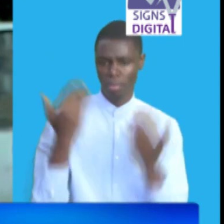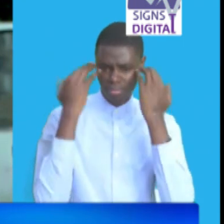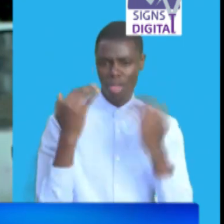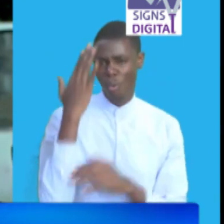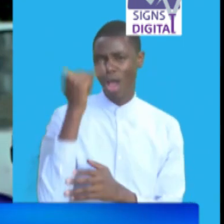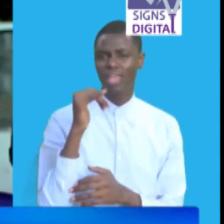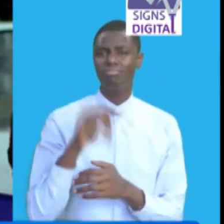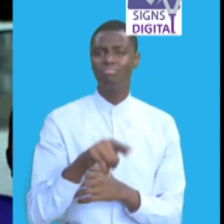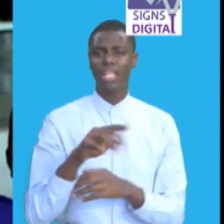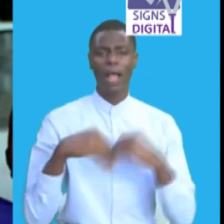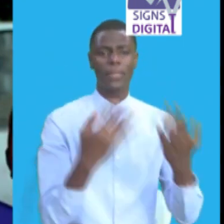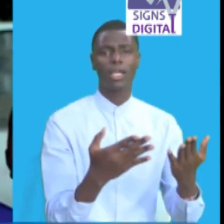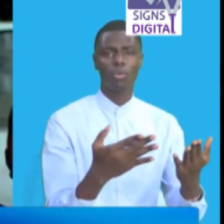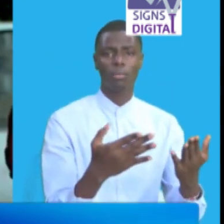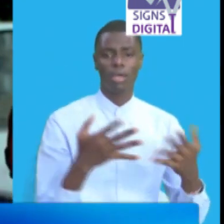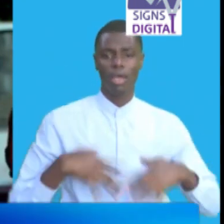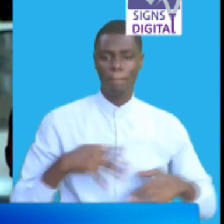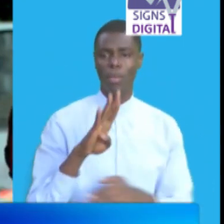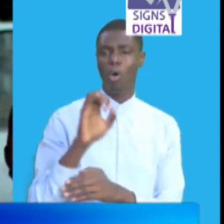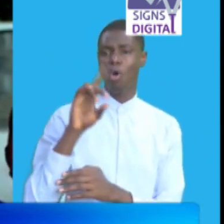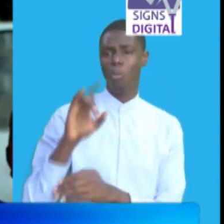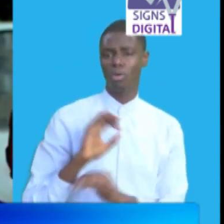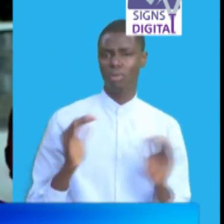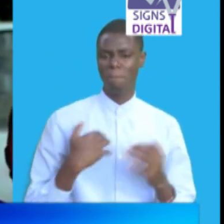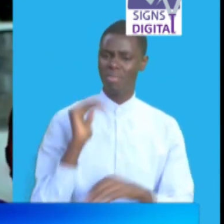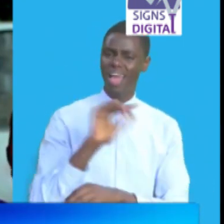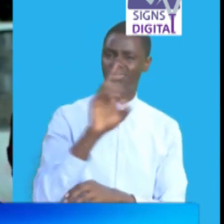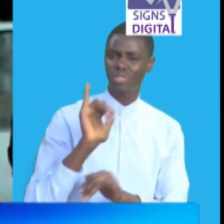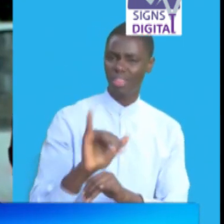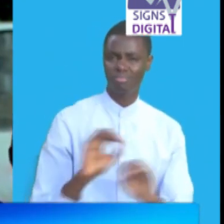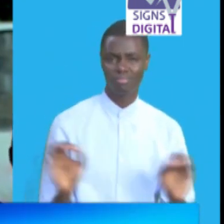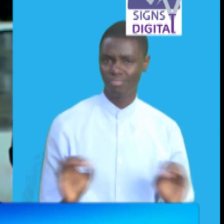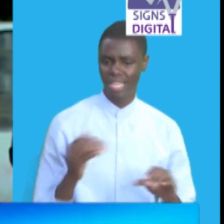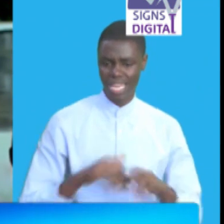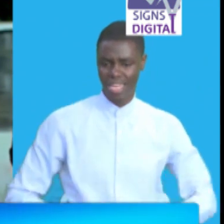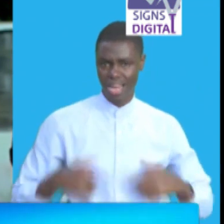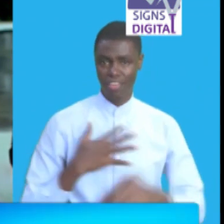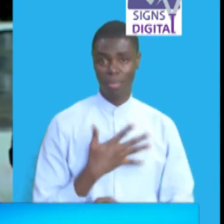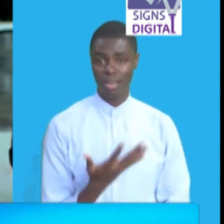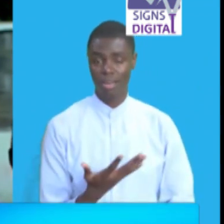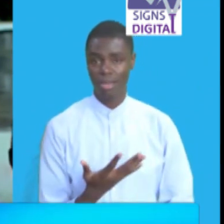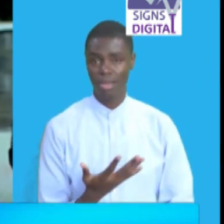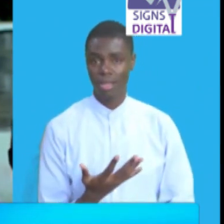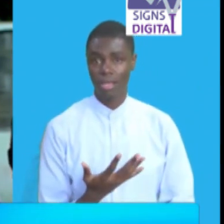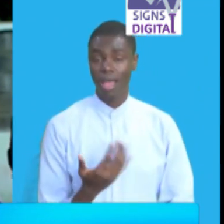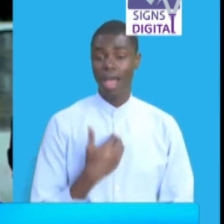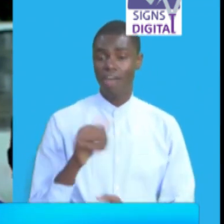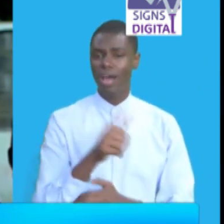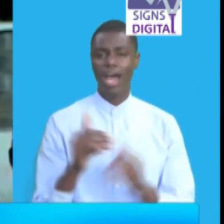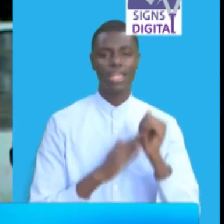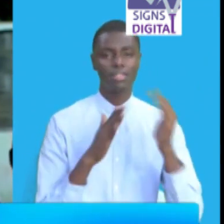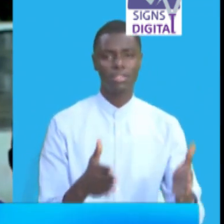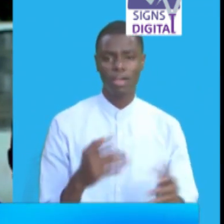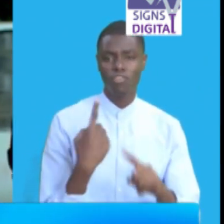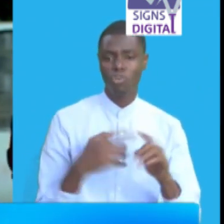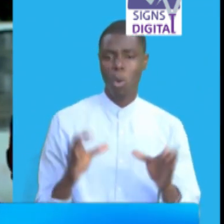mwishima kwasingi wune enu kupate wato kukubonu mimi sijawai kulisa swali kama hiyo katika maisha angu na kuna fiongosi wenzangu